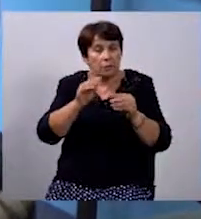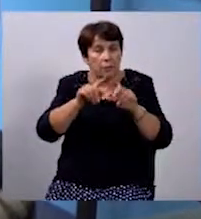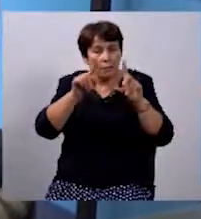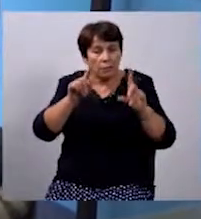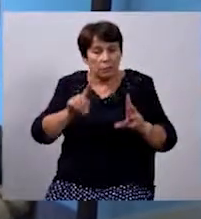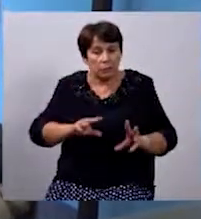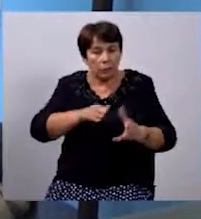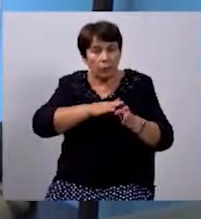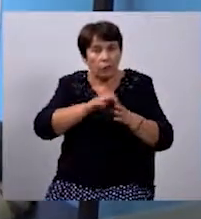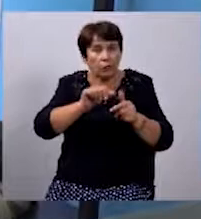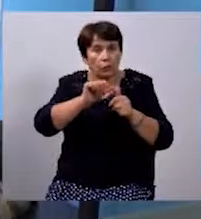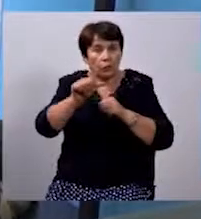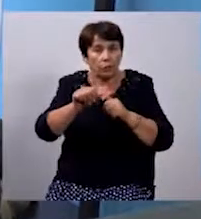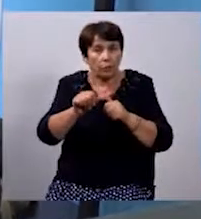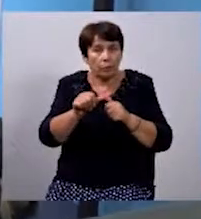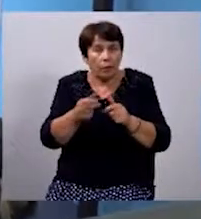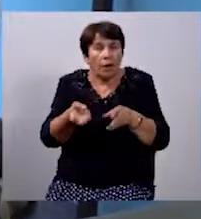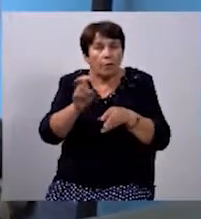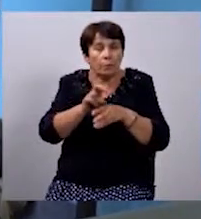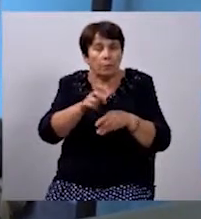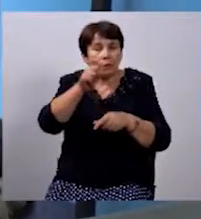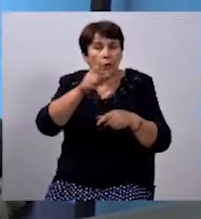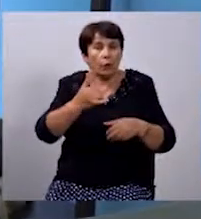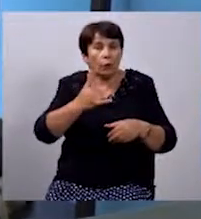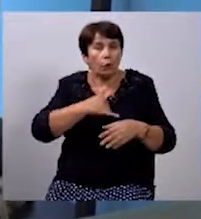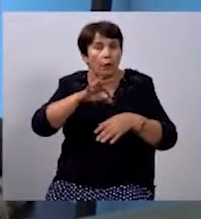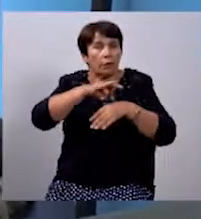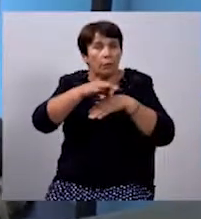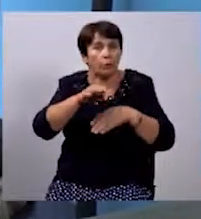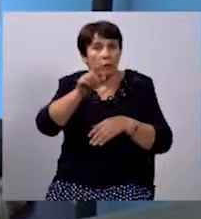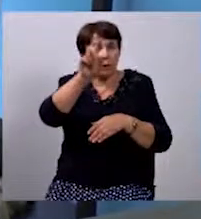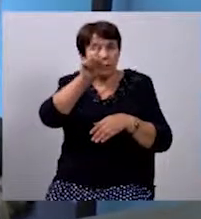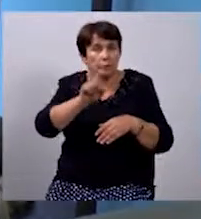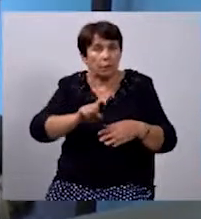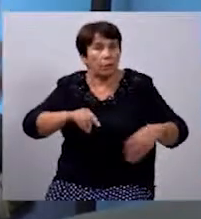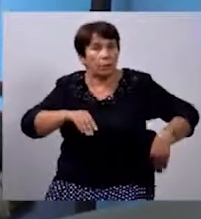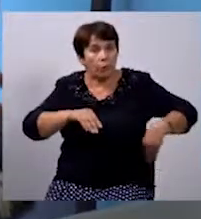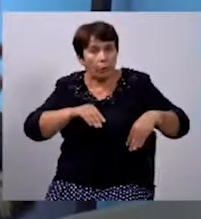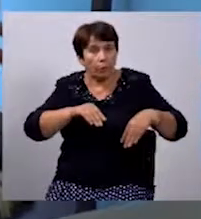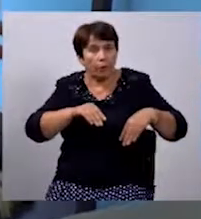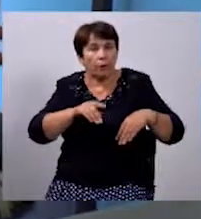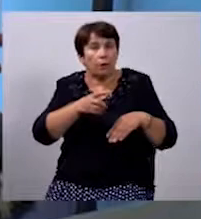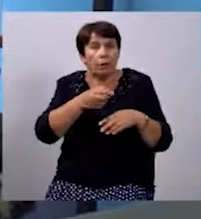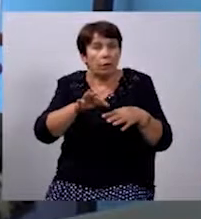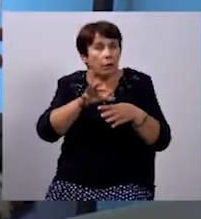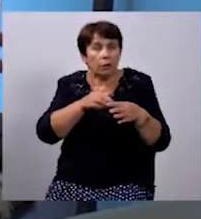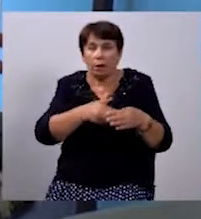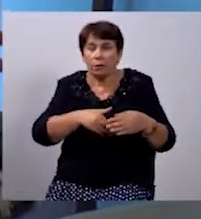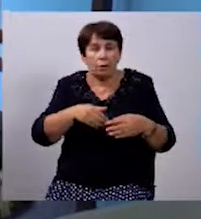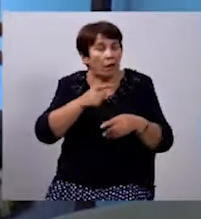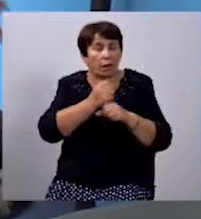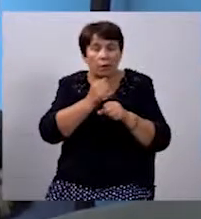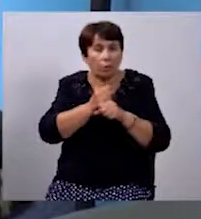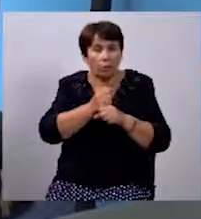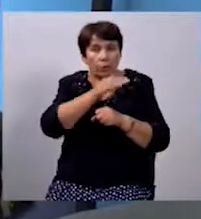Тому окремо взяти, прийшла людина і каже, у мене були спина там поперек. Я не беру поперек, не роблю